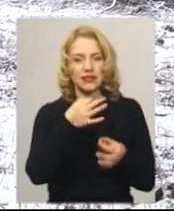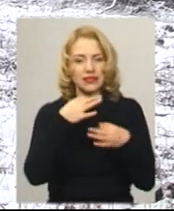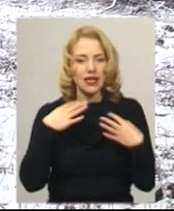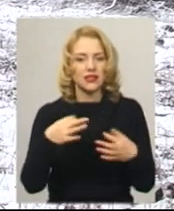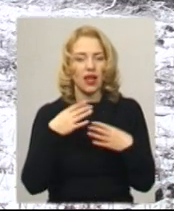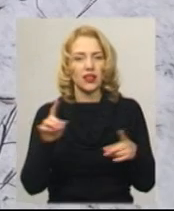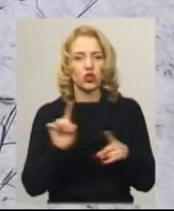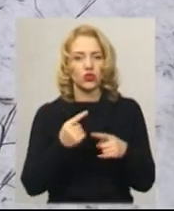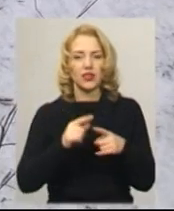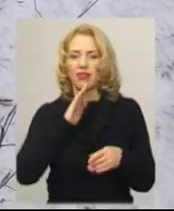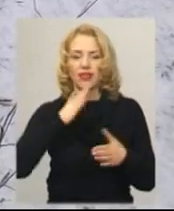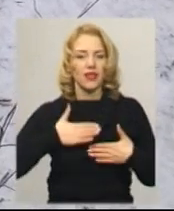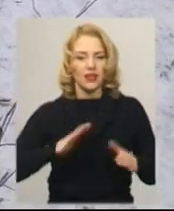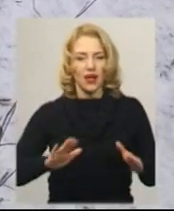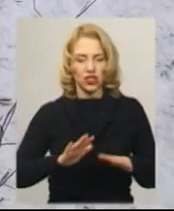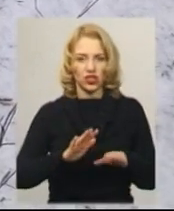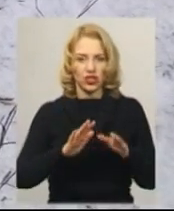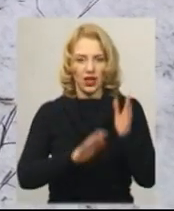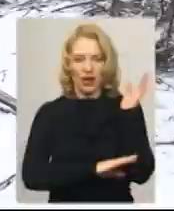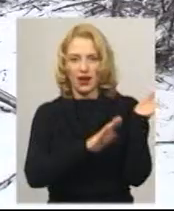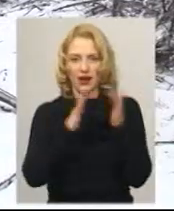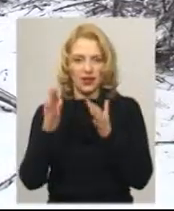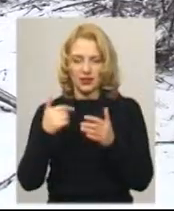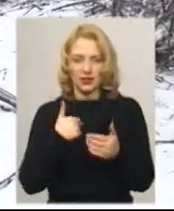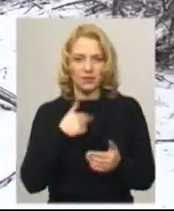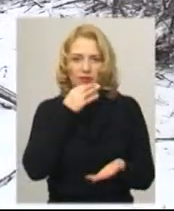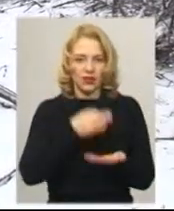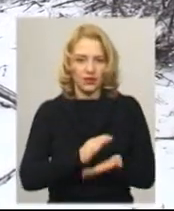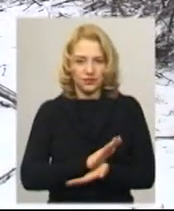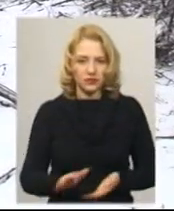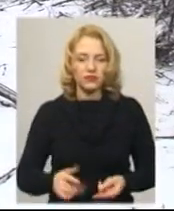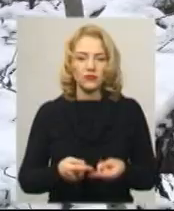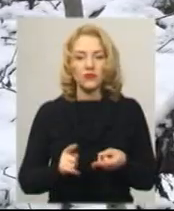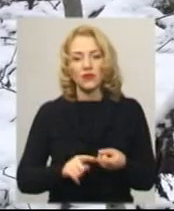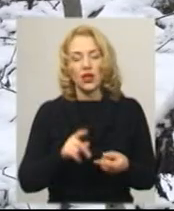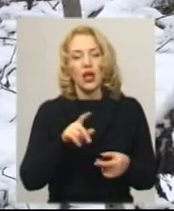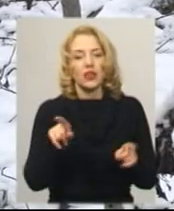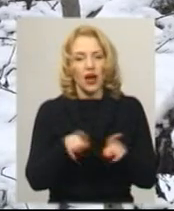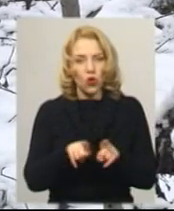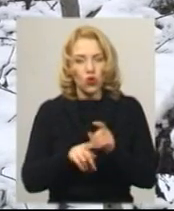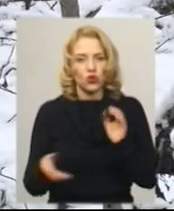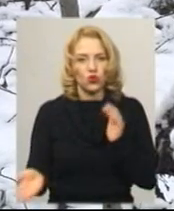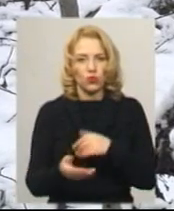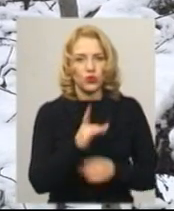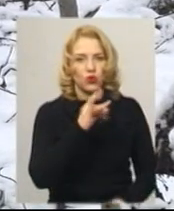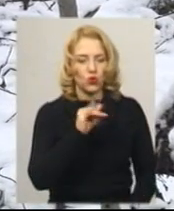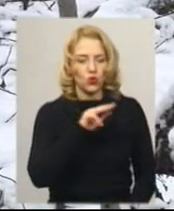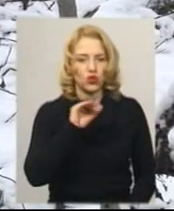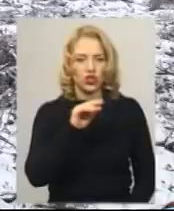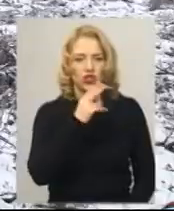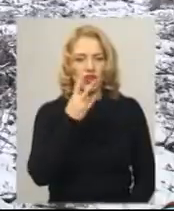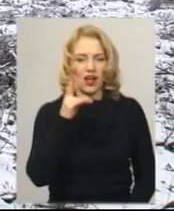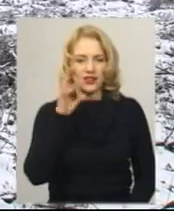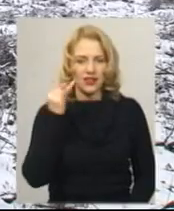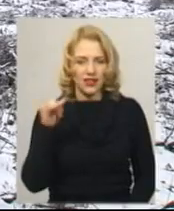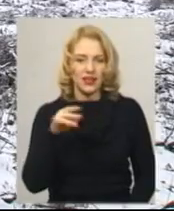не наший ліс, ми до цього нічого не маємо. Крим Росошанського, виробують Ружичнянський ліс. Загальна площа вирубки становить близько